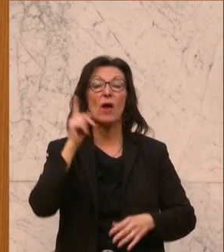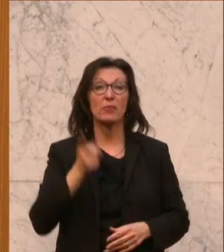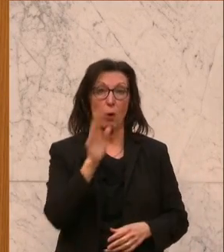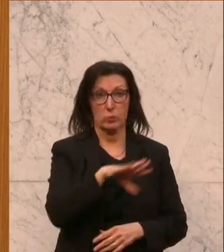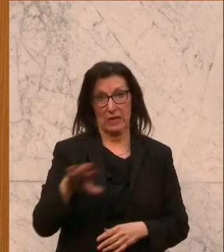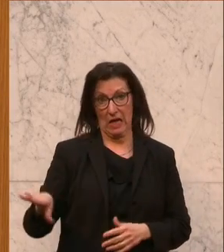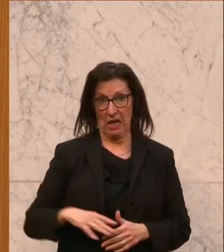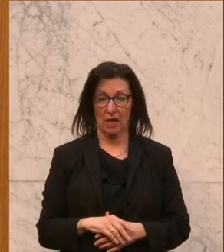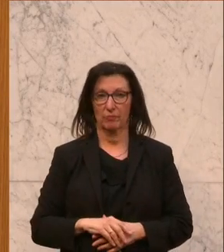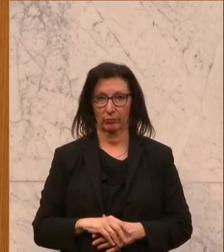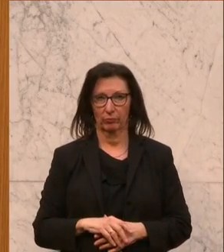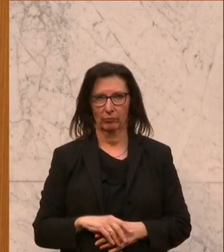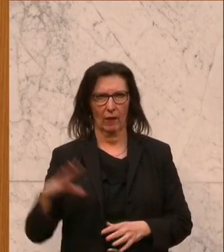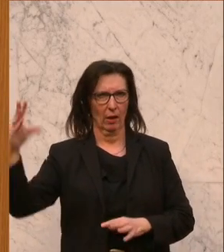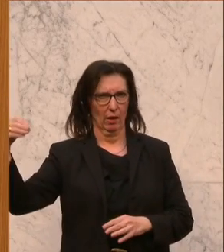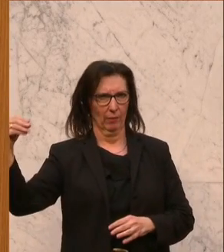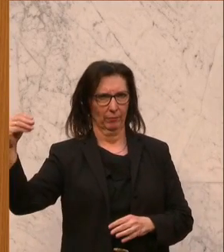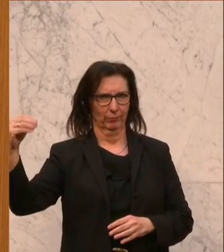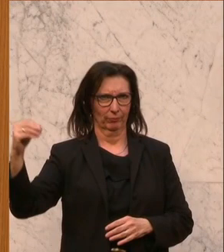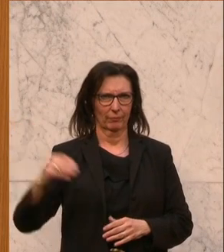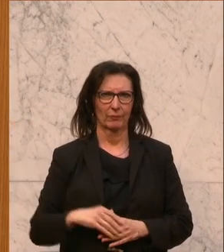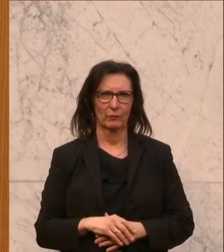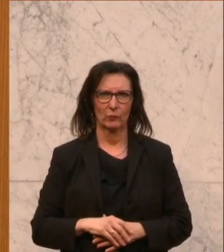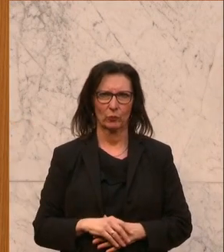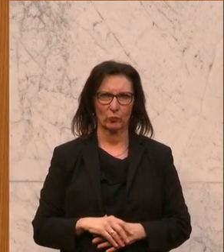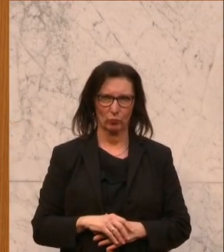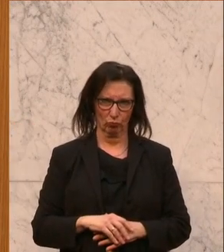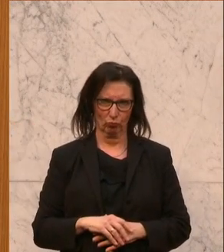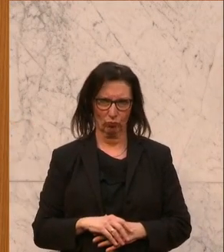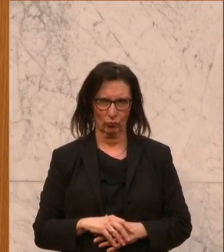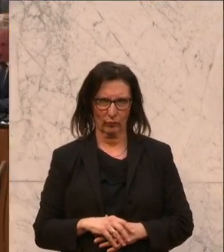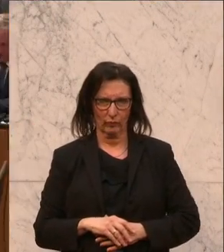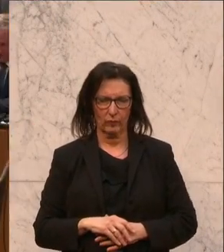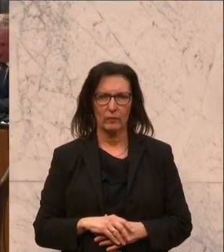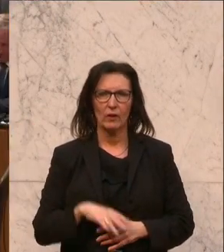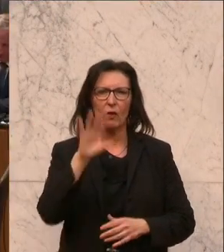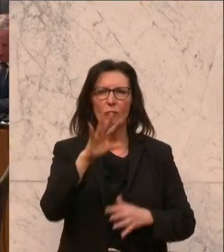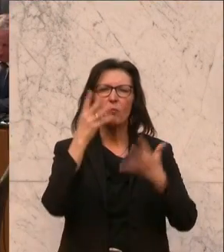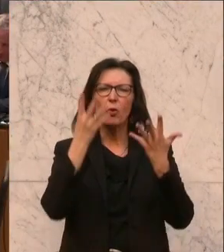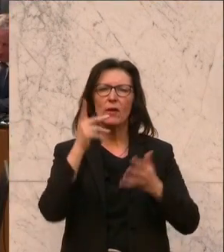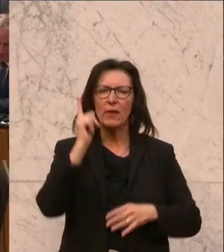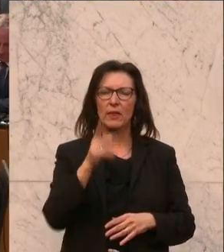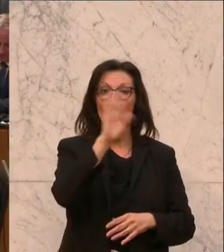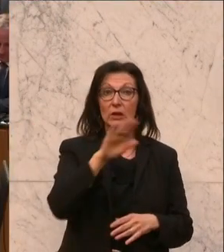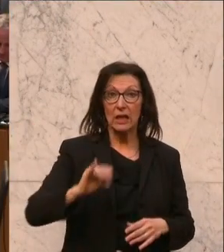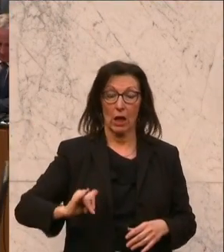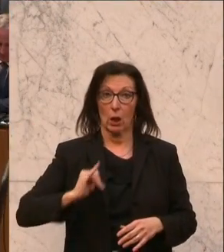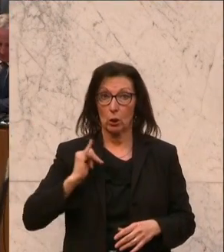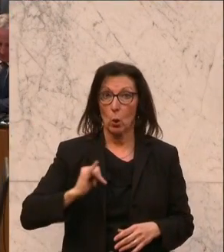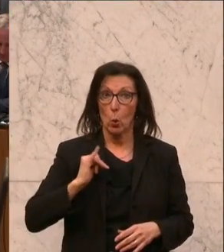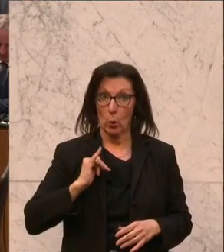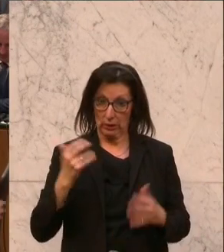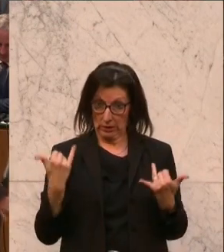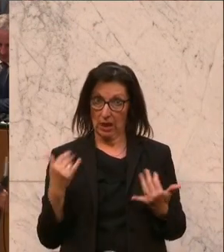und Jugendliche haben